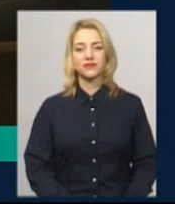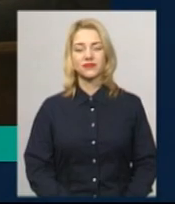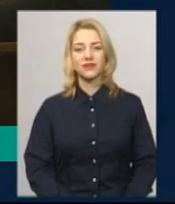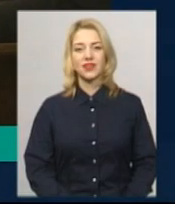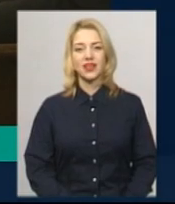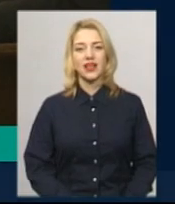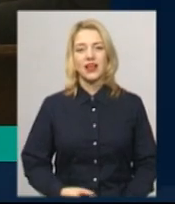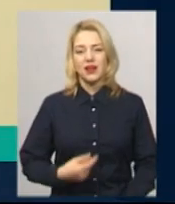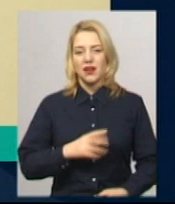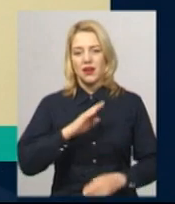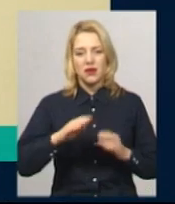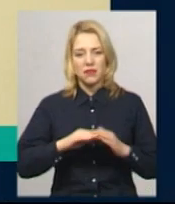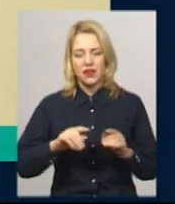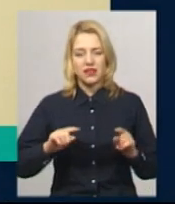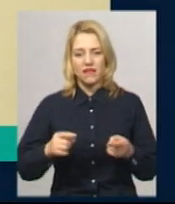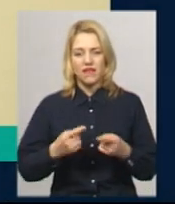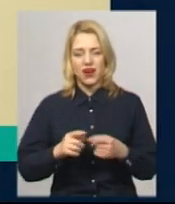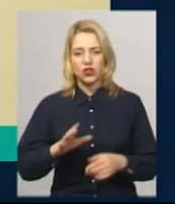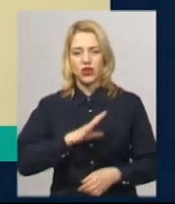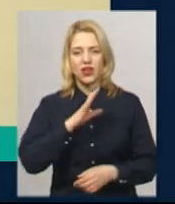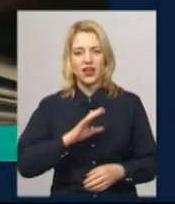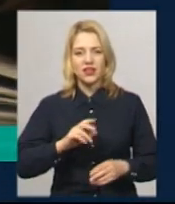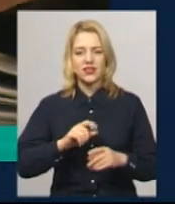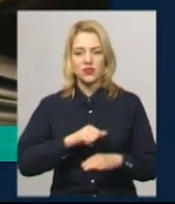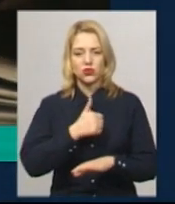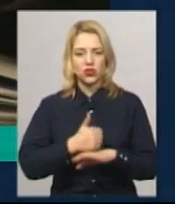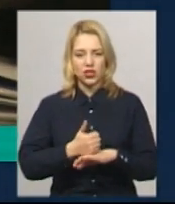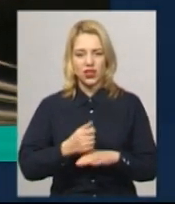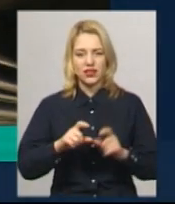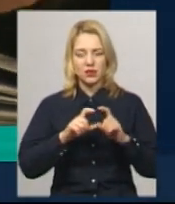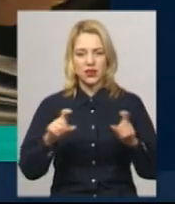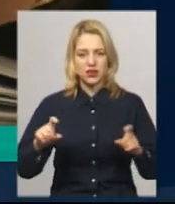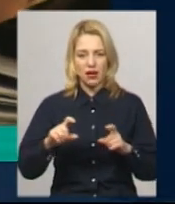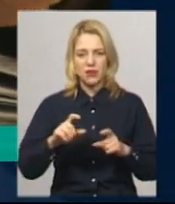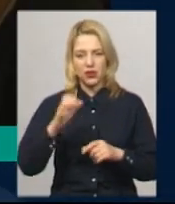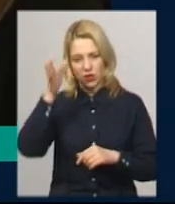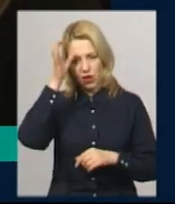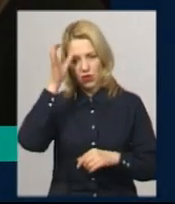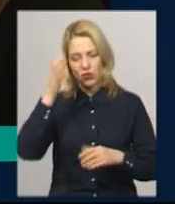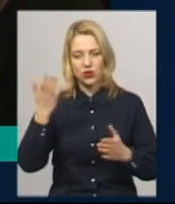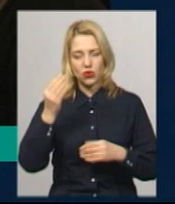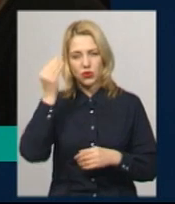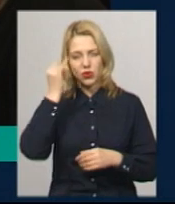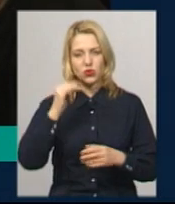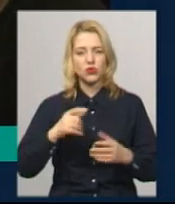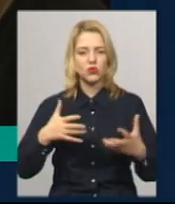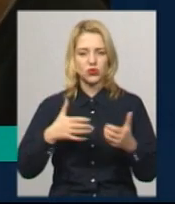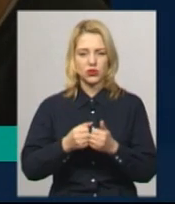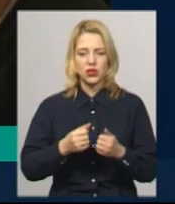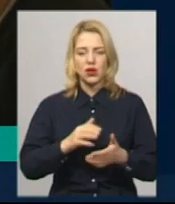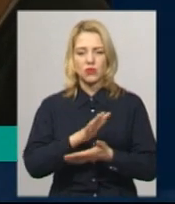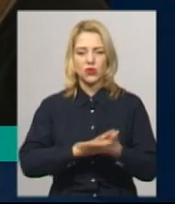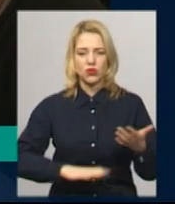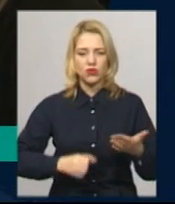Тримання під вартою екс-учільника Департаменту освіти і науки Хмельницької міської ради, якого підозрюють у скоєнні ДТП, продовжили до